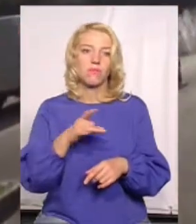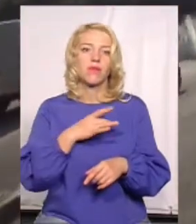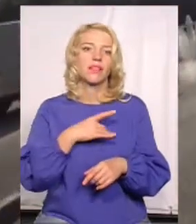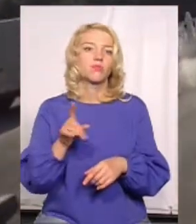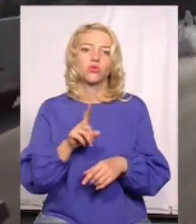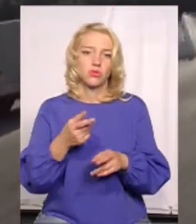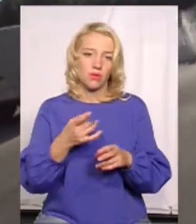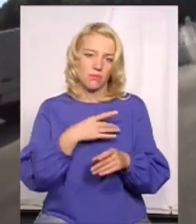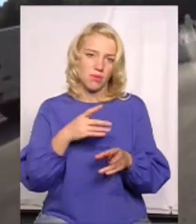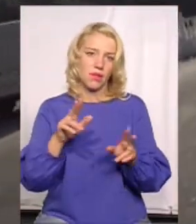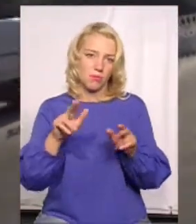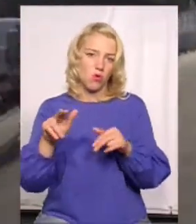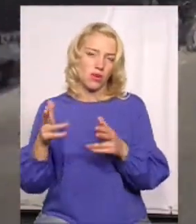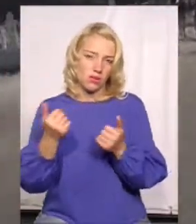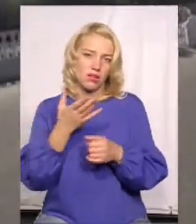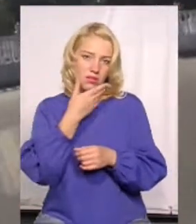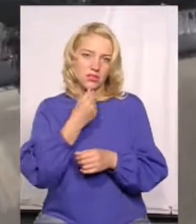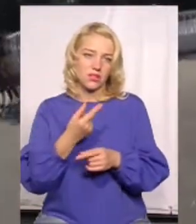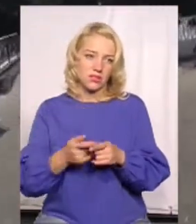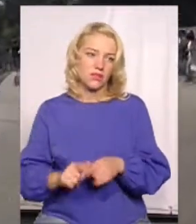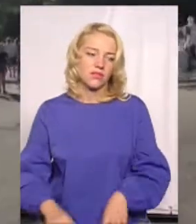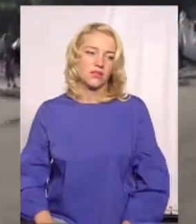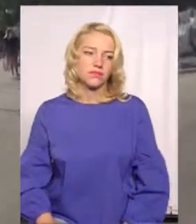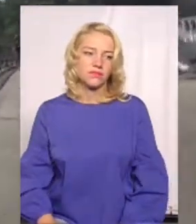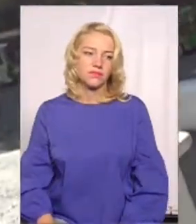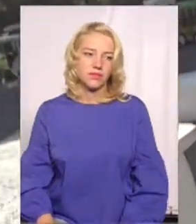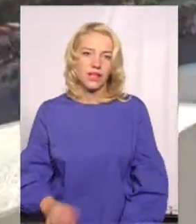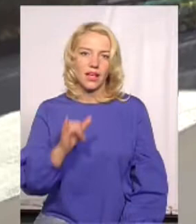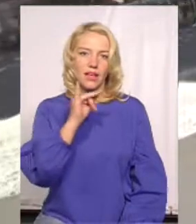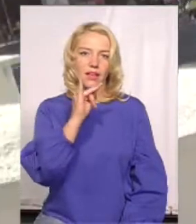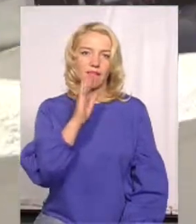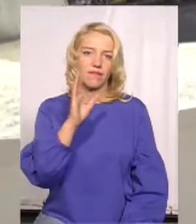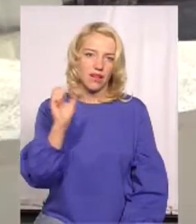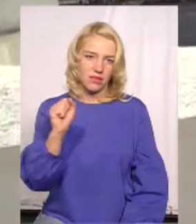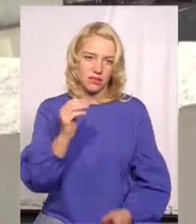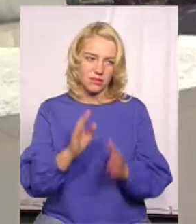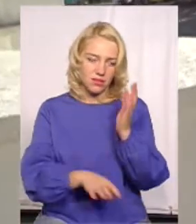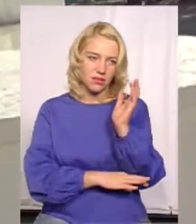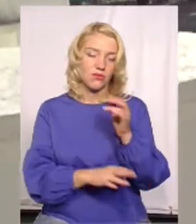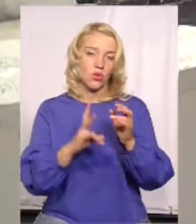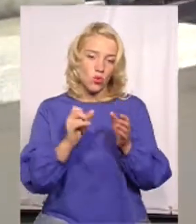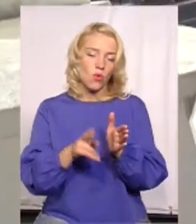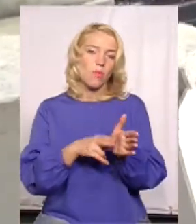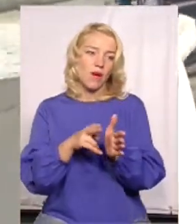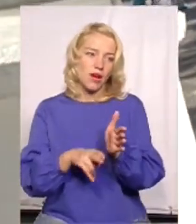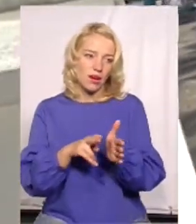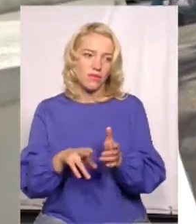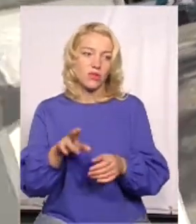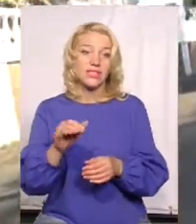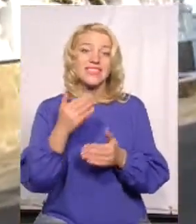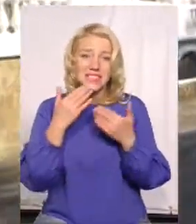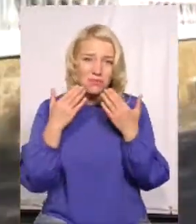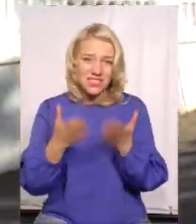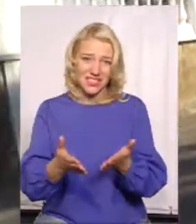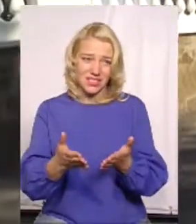дивись, біленьким пофарбовано все. Гарно, перила, верба. Ось теж потяг. Мось, запитай, можливо, ось